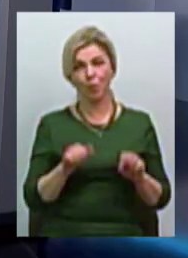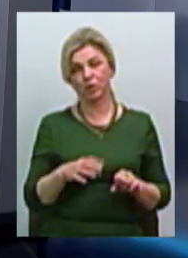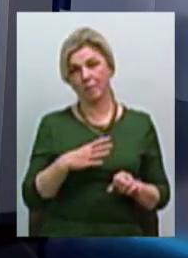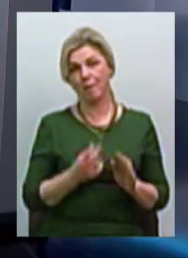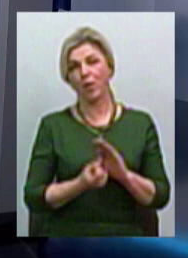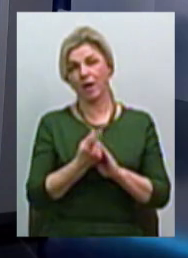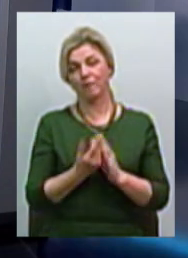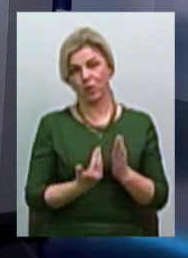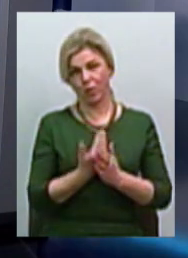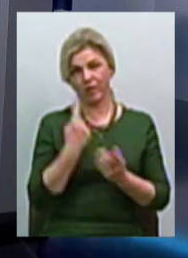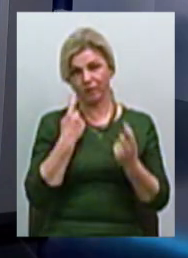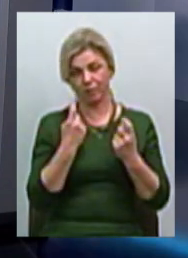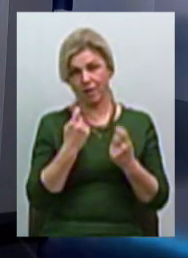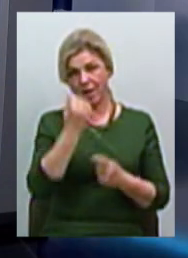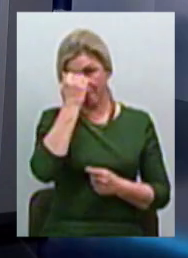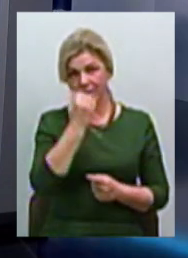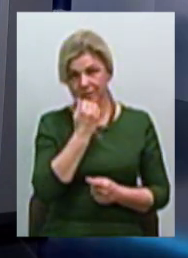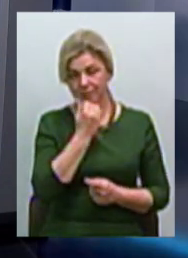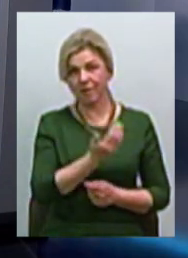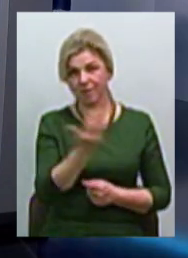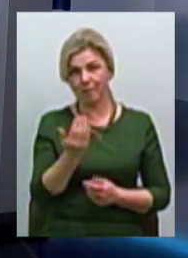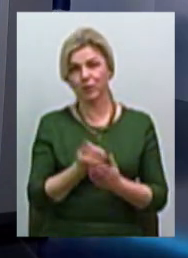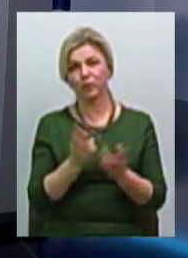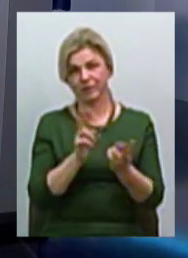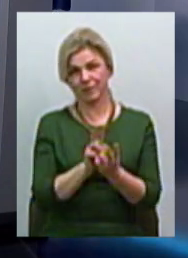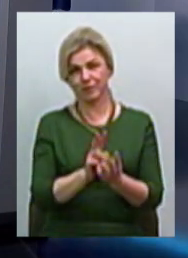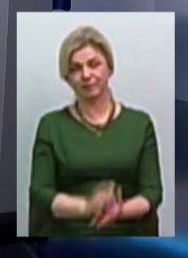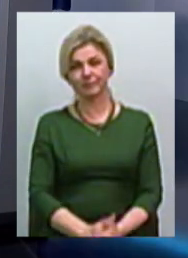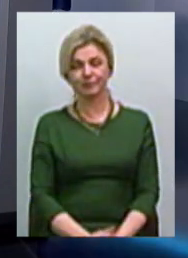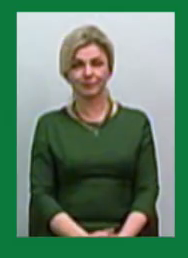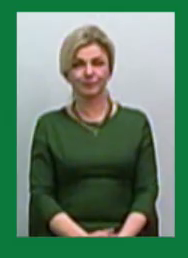тоді. Дякую вам, Світлану, дякую всім, хто був з нами. До зустрічі в ефірі.